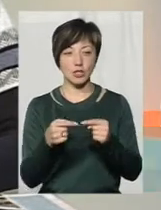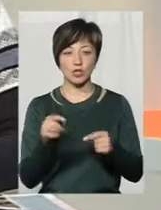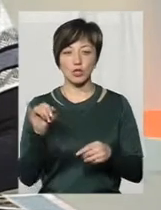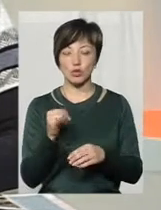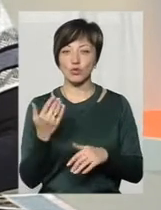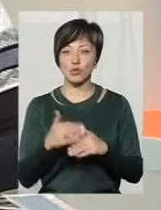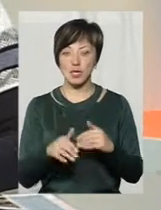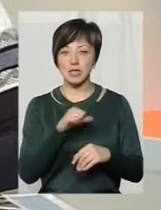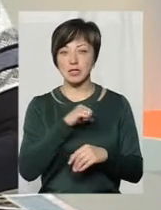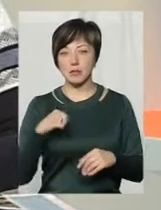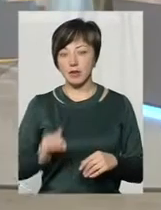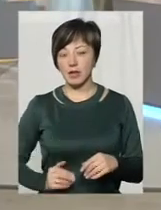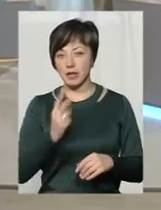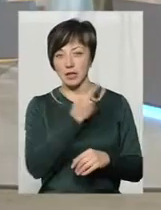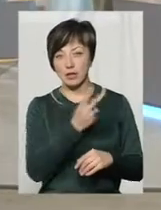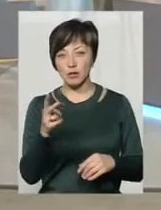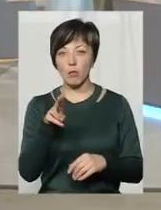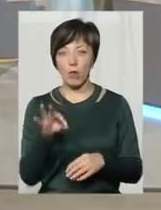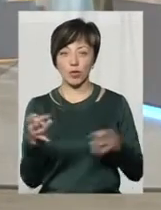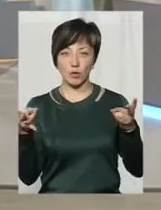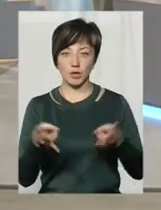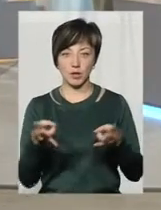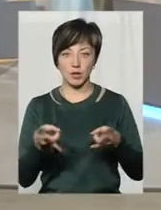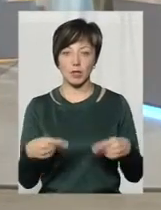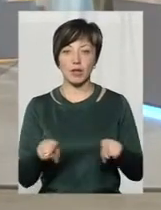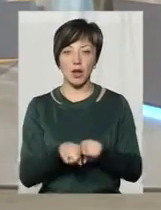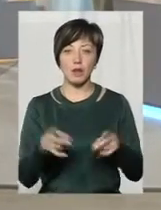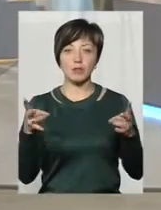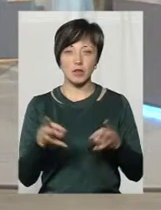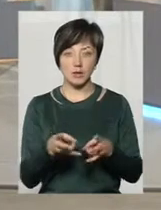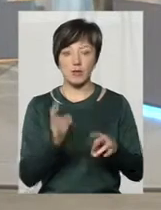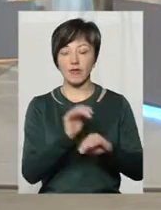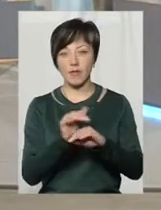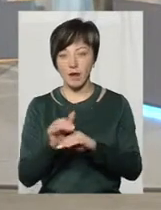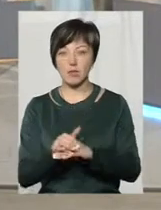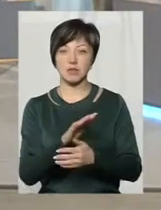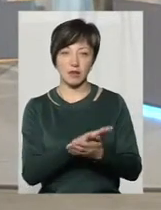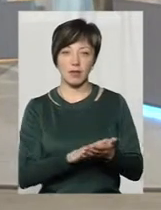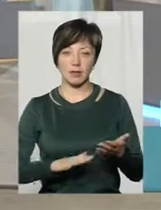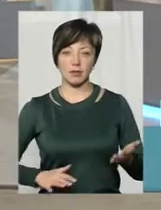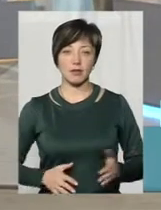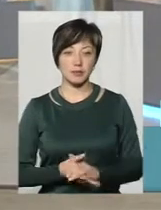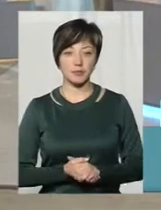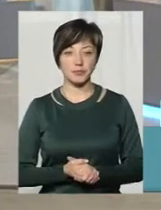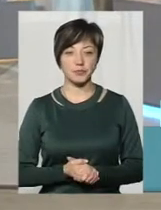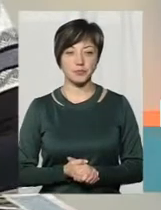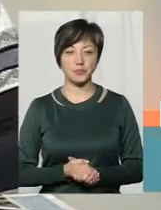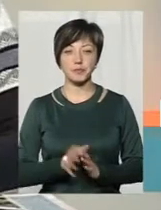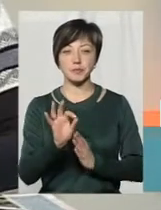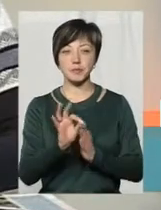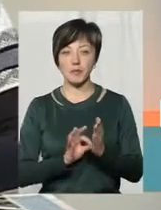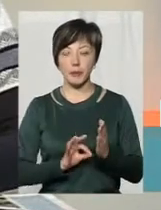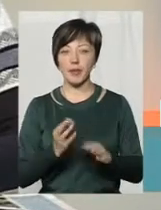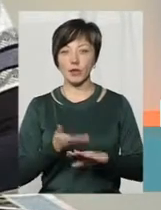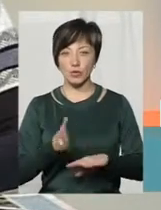і вже сам підрядник дивиться по необхідності. І така необхідність виявляється, і виявляється, і виявляється. От відразу ж